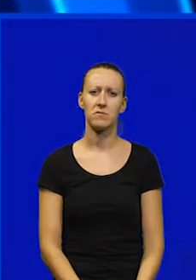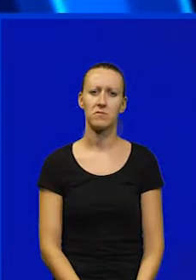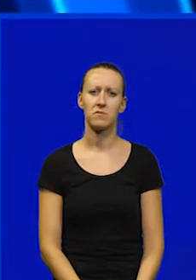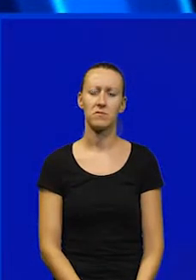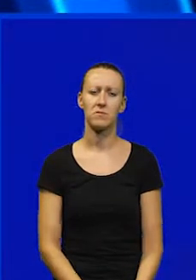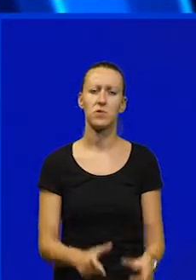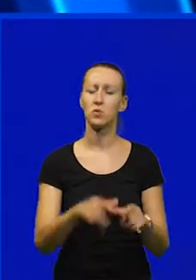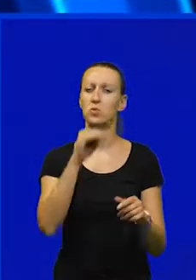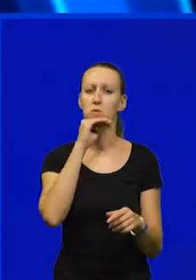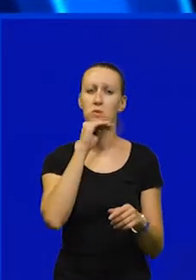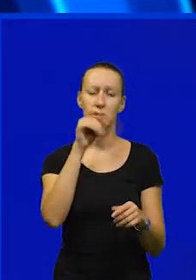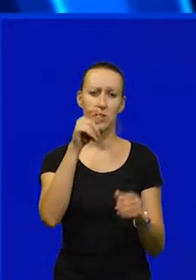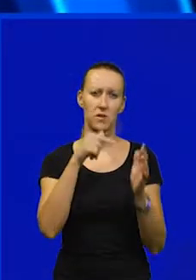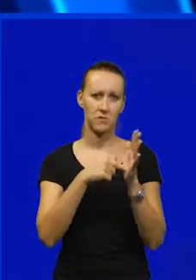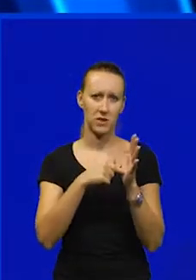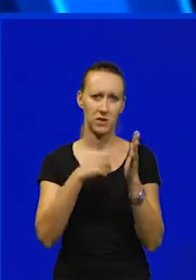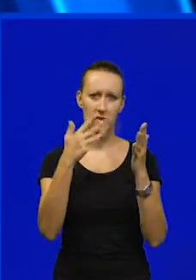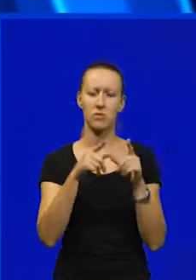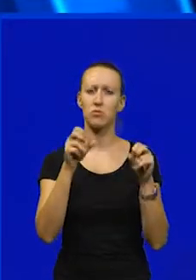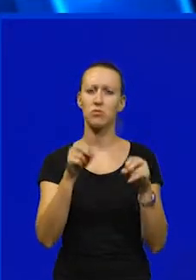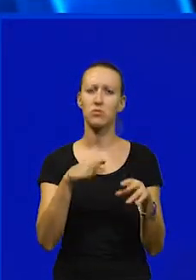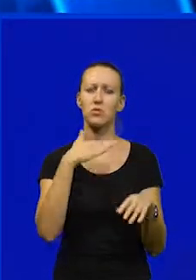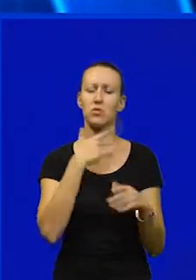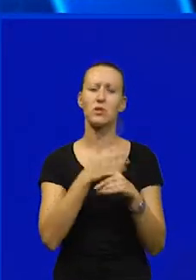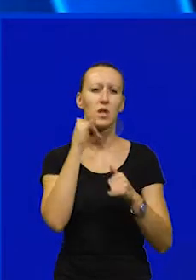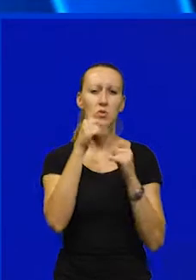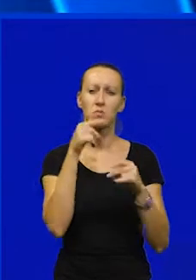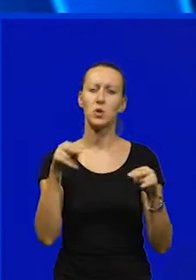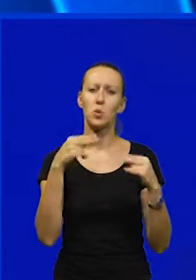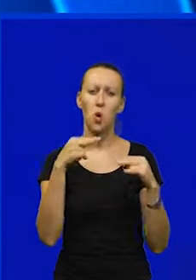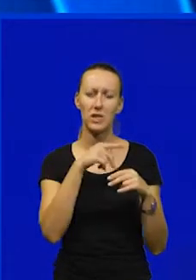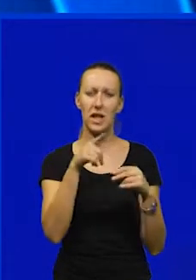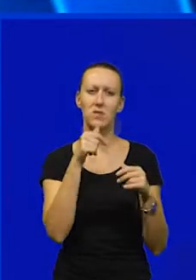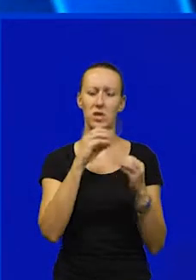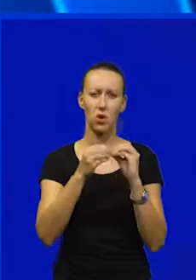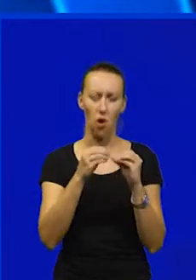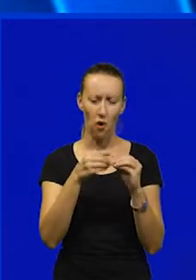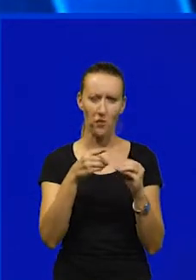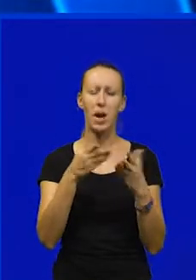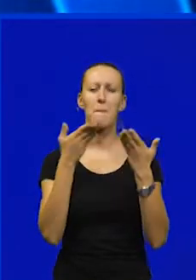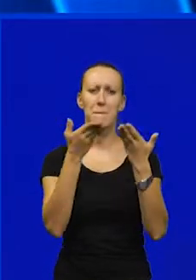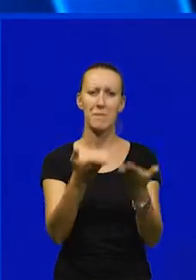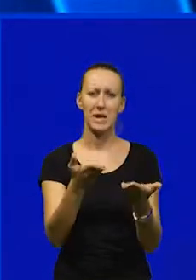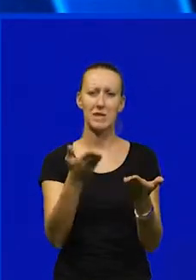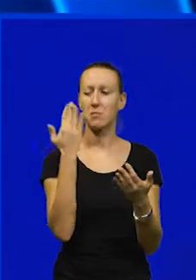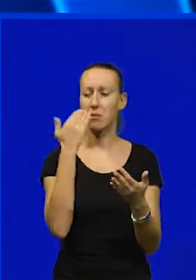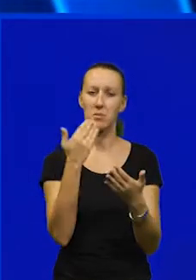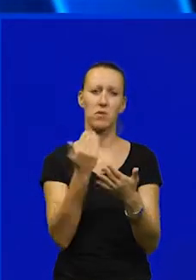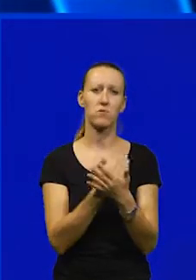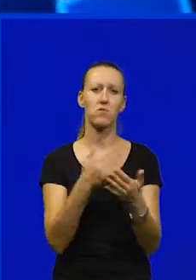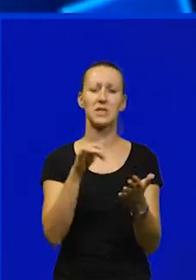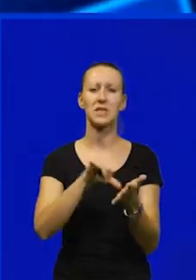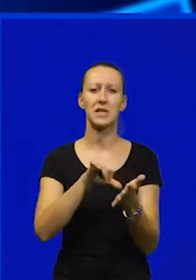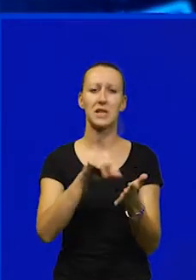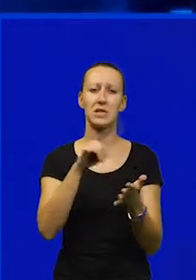U srijedu, 12. rujna, u Pulskoj školi za turizam, u gostiteljstvu i trgovinu, predstavljen je nedavno osnovani